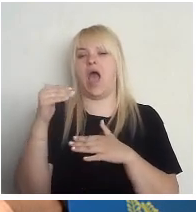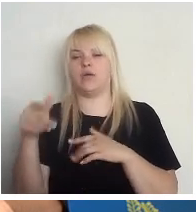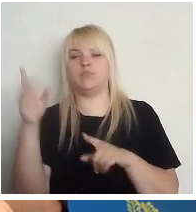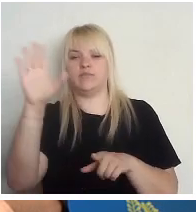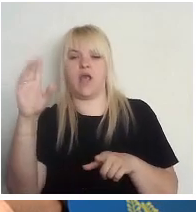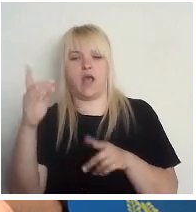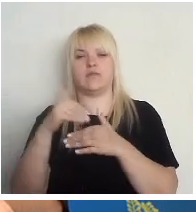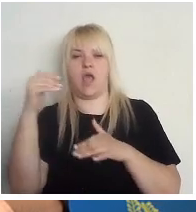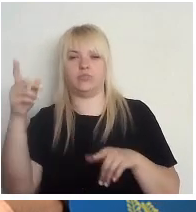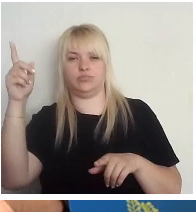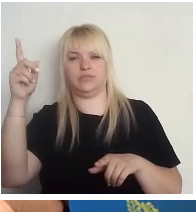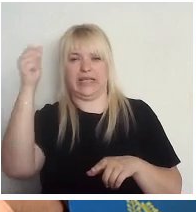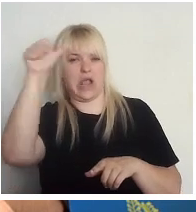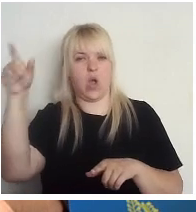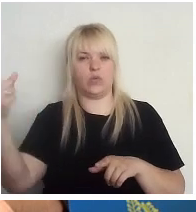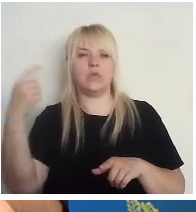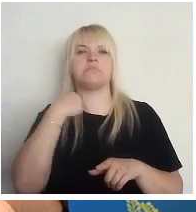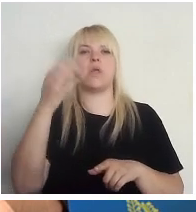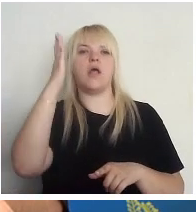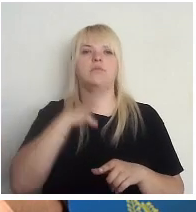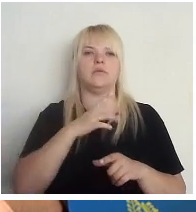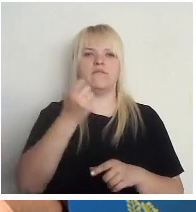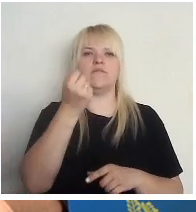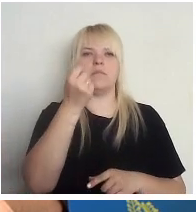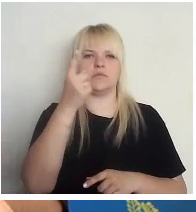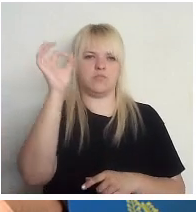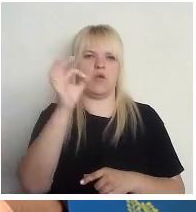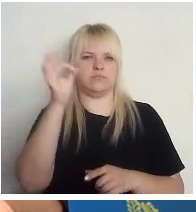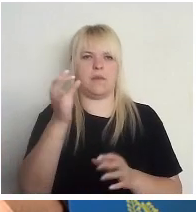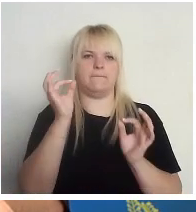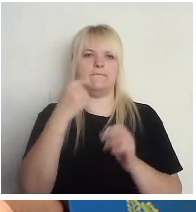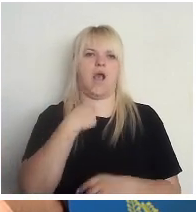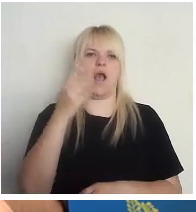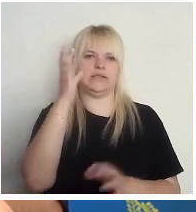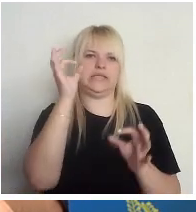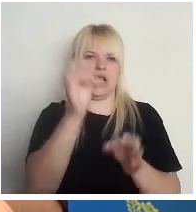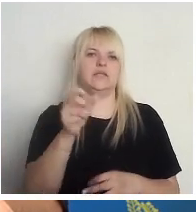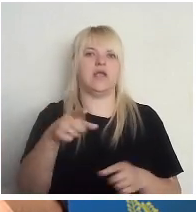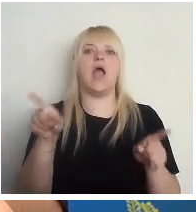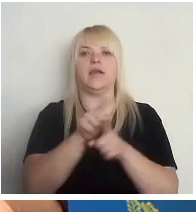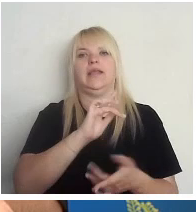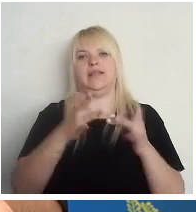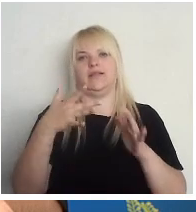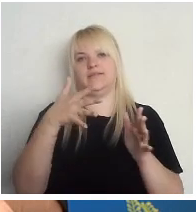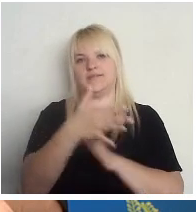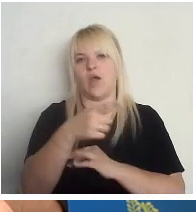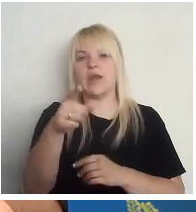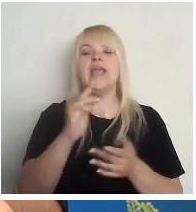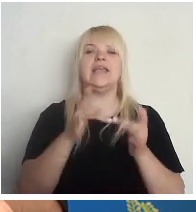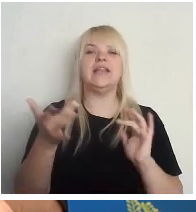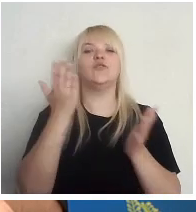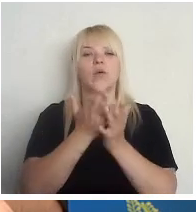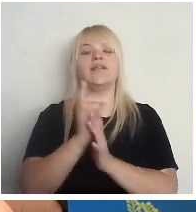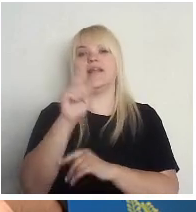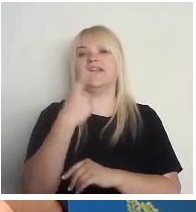nobalsoja 11%, tikai balstiesīgo ar visu internetu balsošanu. Tā kā internets ir noteikti viens